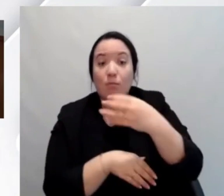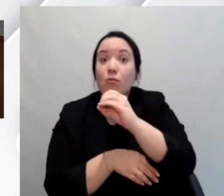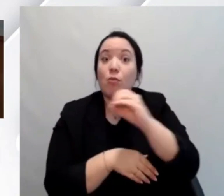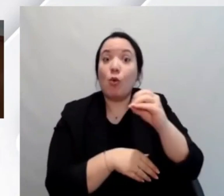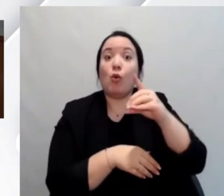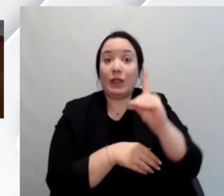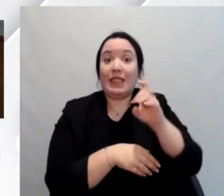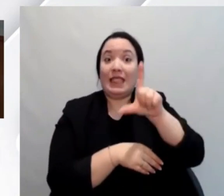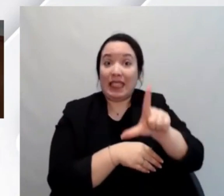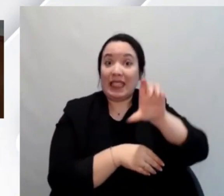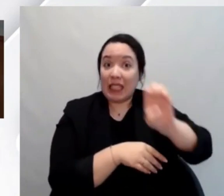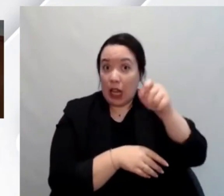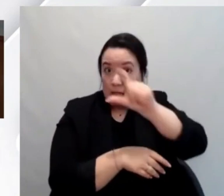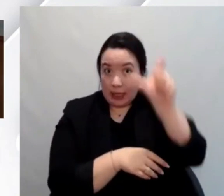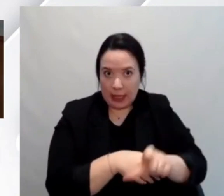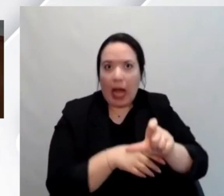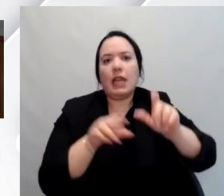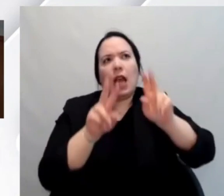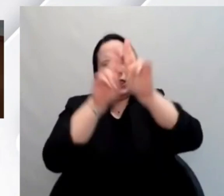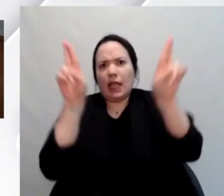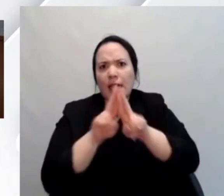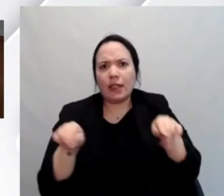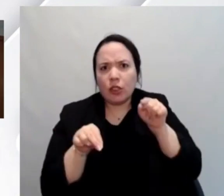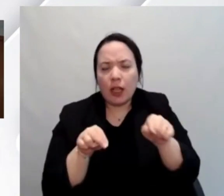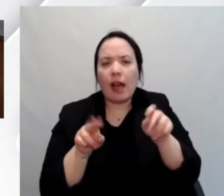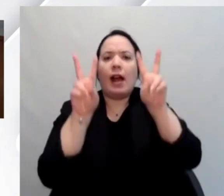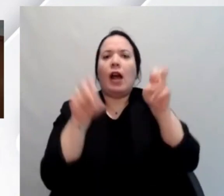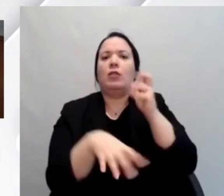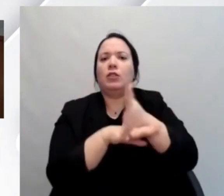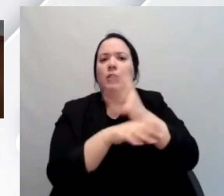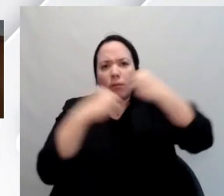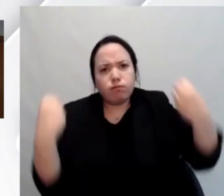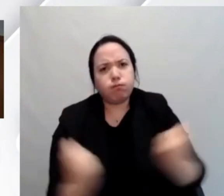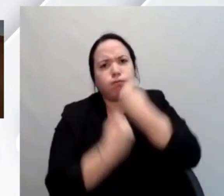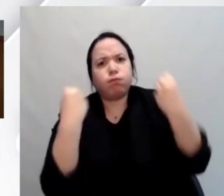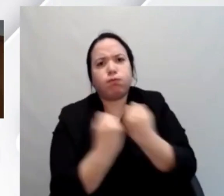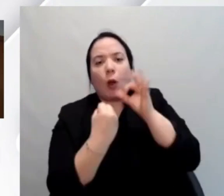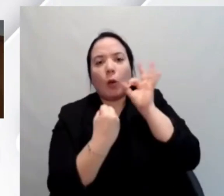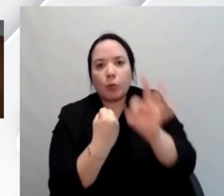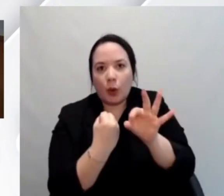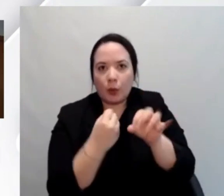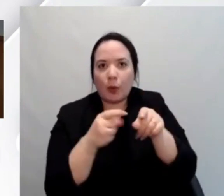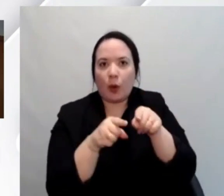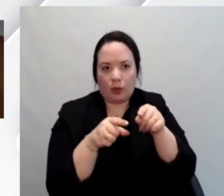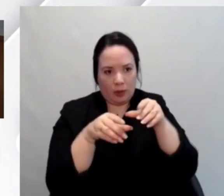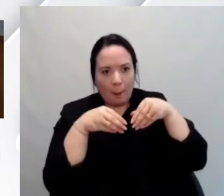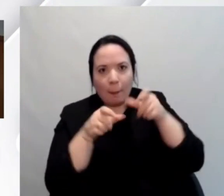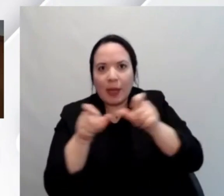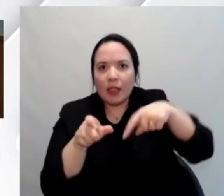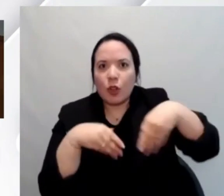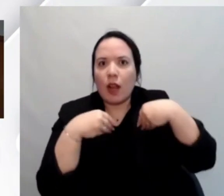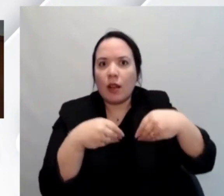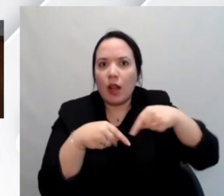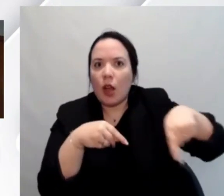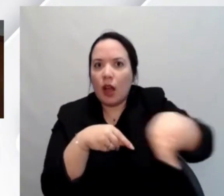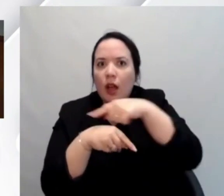internazionale si è fatta promotore del tema dell'accessibilità tra i propri utenti. Quindi attraverso la